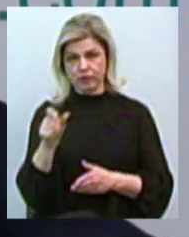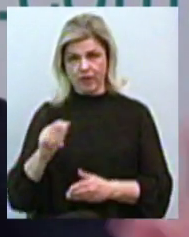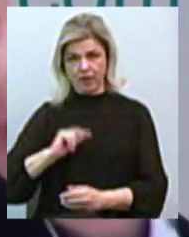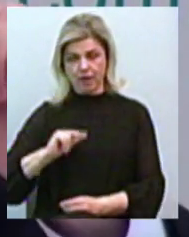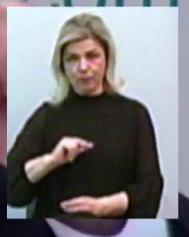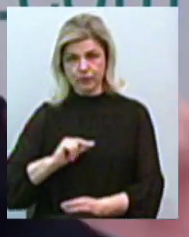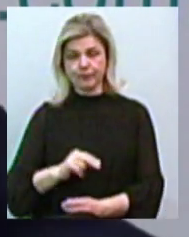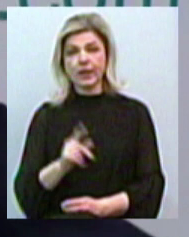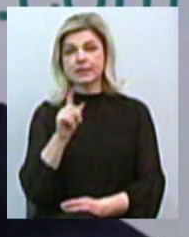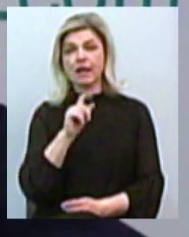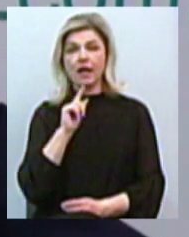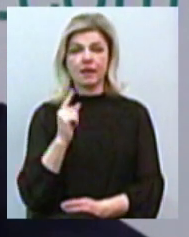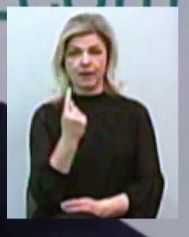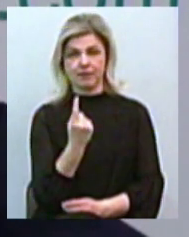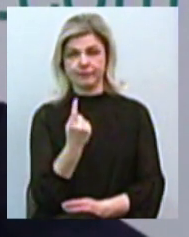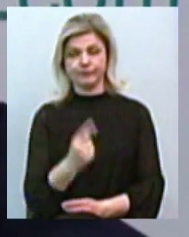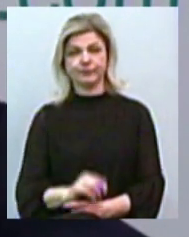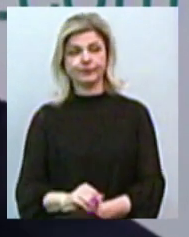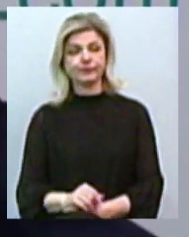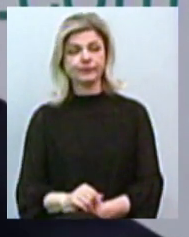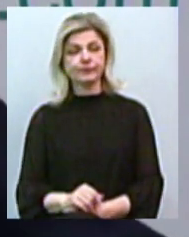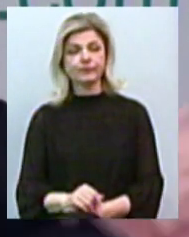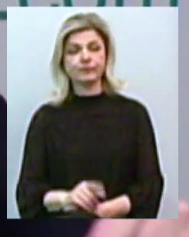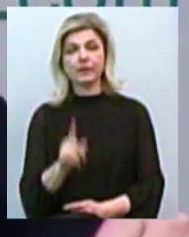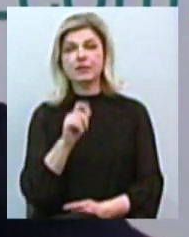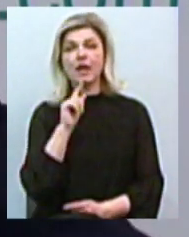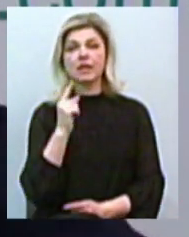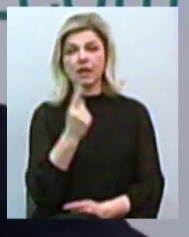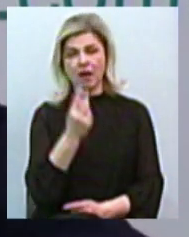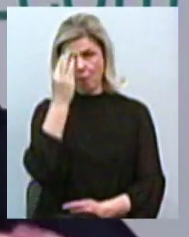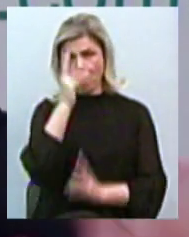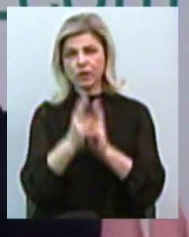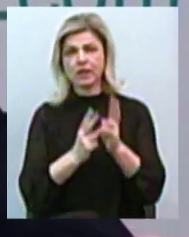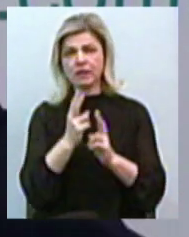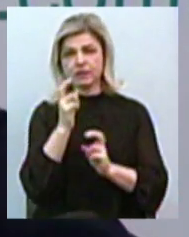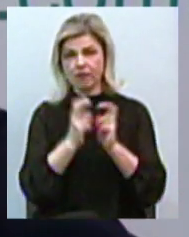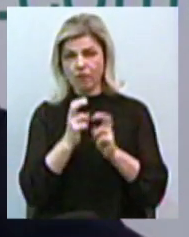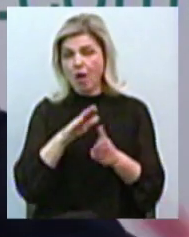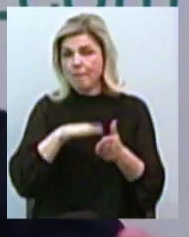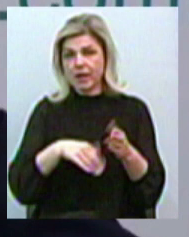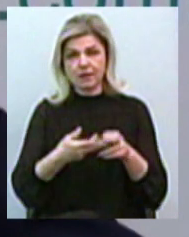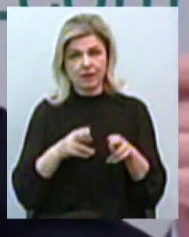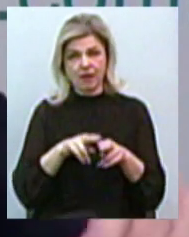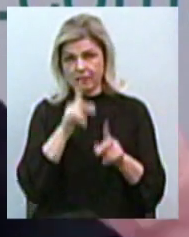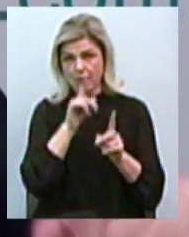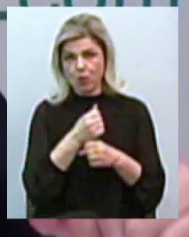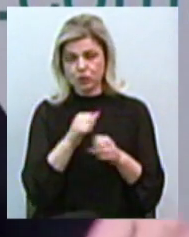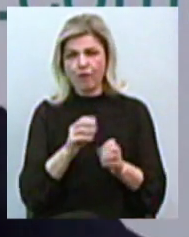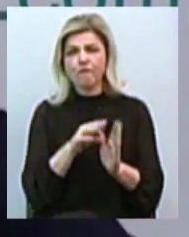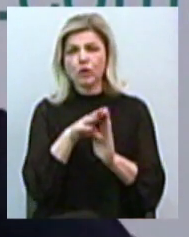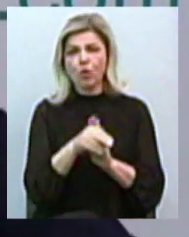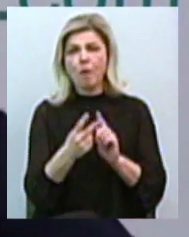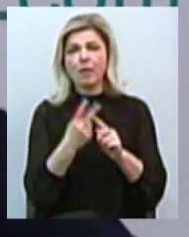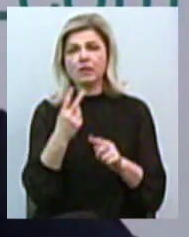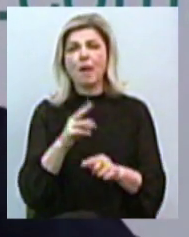Майже за рік. За рік в модернізацію заводу, аби з цього неможливо, вкладено півтора